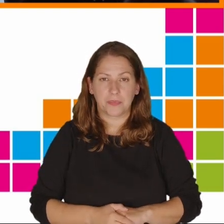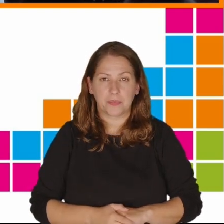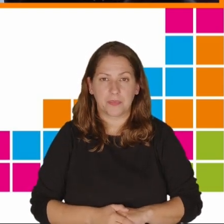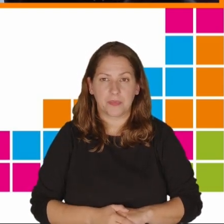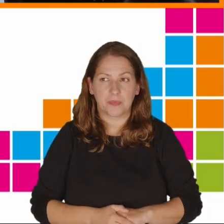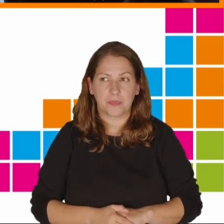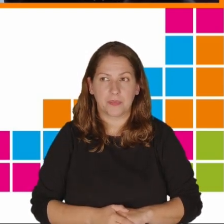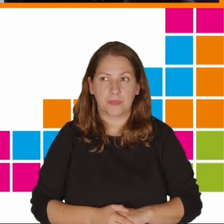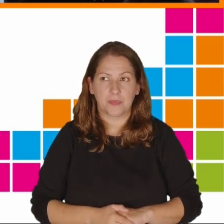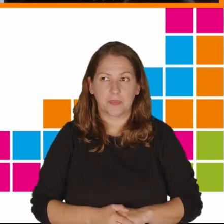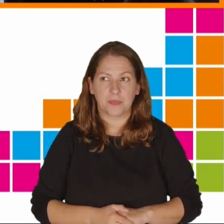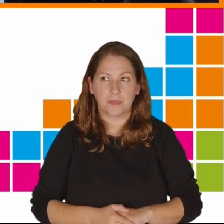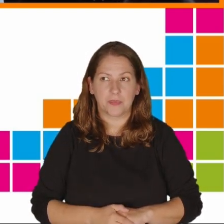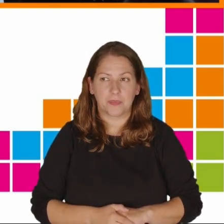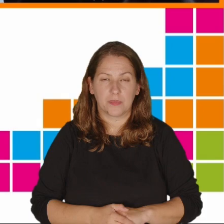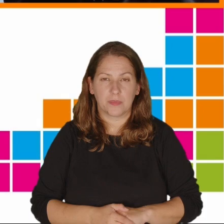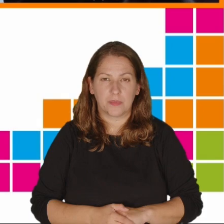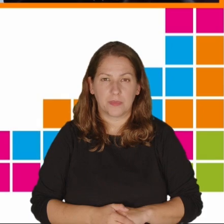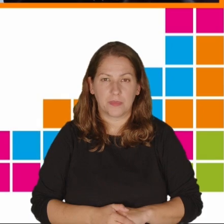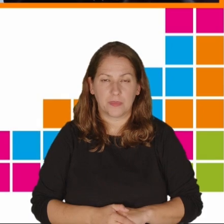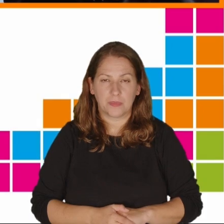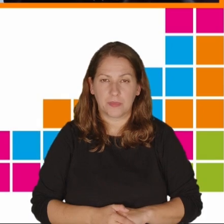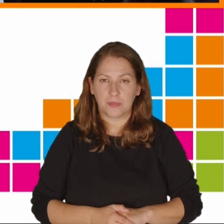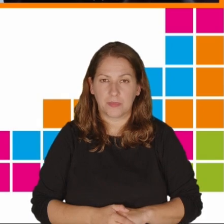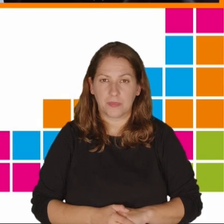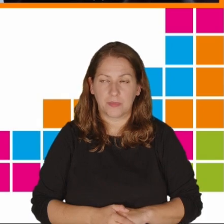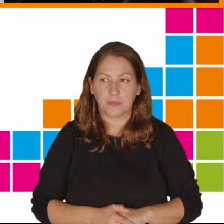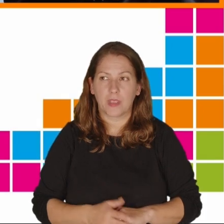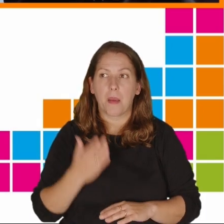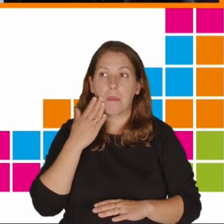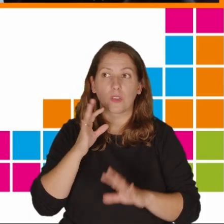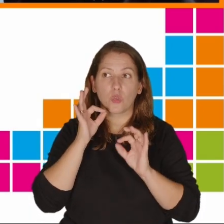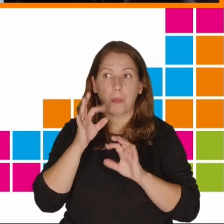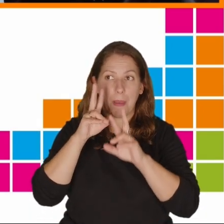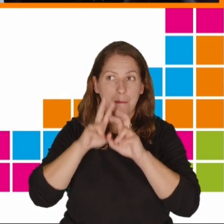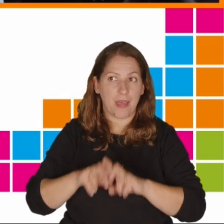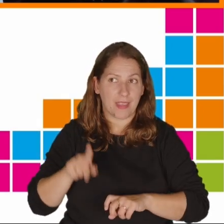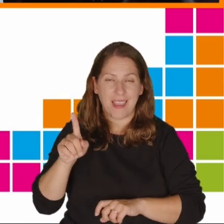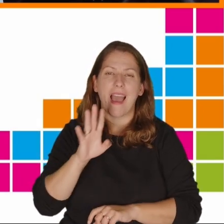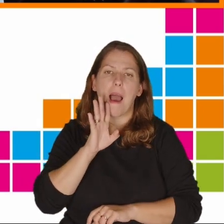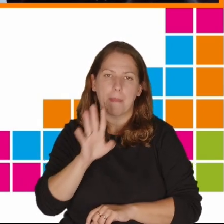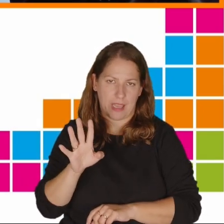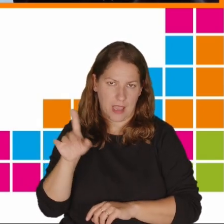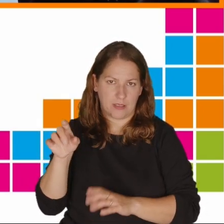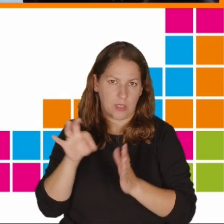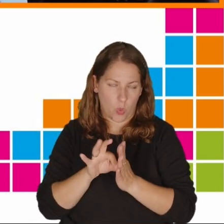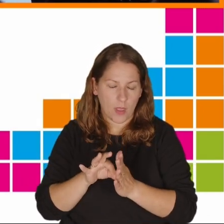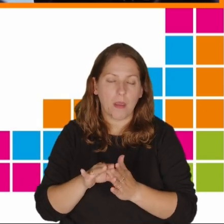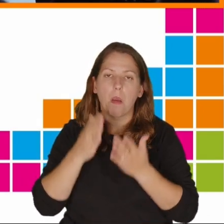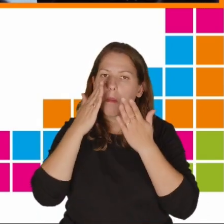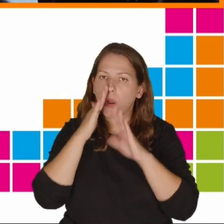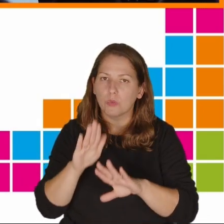w ogóle przez zasoby w takim wieku również. To jest bardzo dobre badanie amerykańskie. Pokazuje,